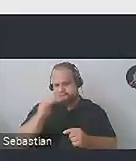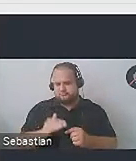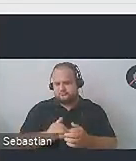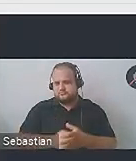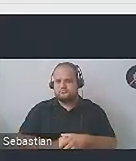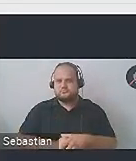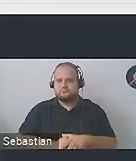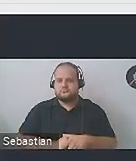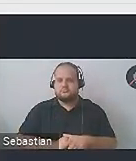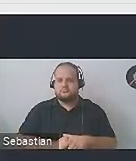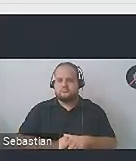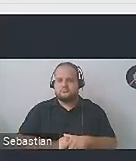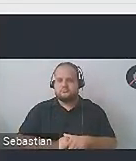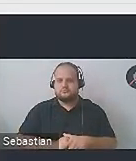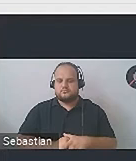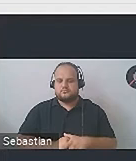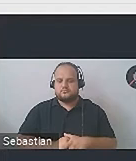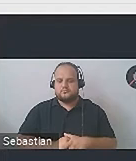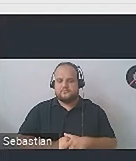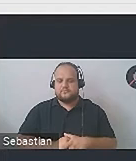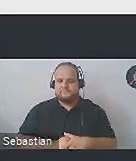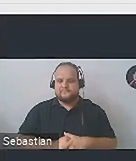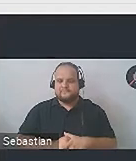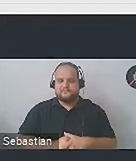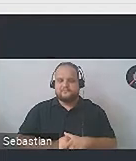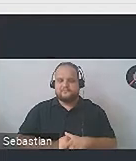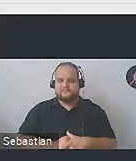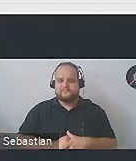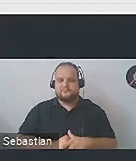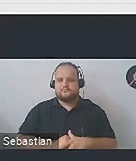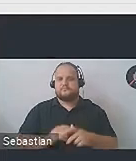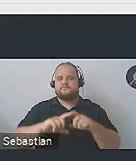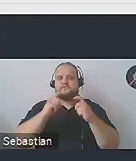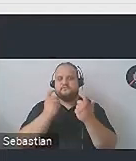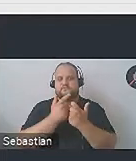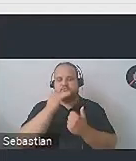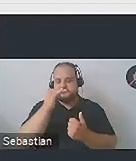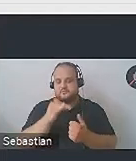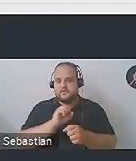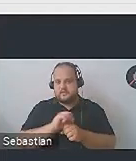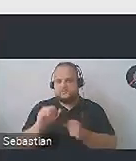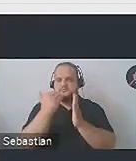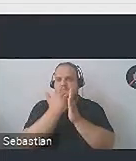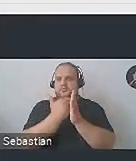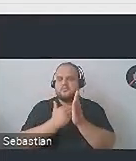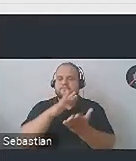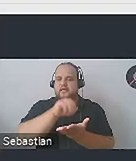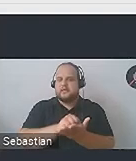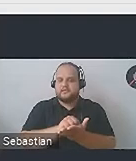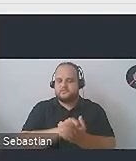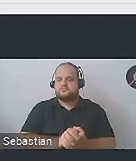no bo jednak szkolenie jest króciutkie dzisiaj. Natomiast wszystkie te elementy są w scenariuszu zajęć